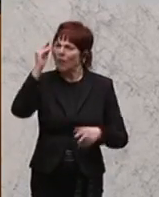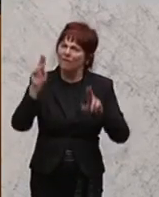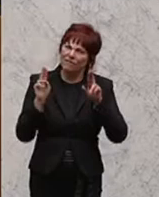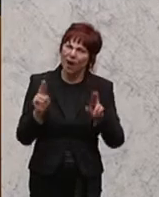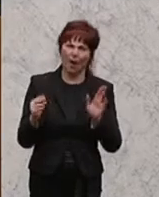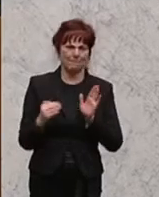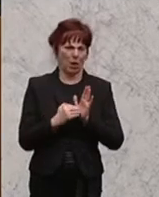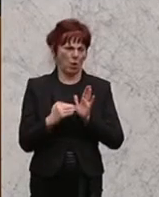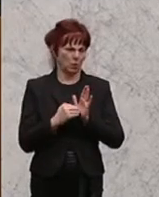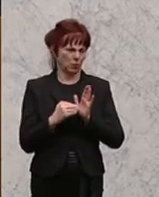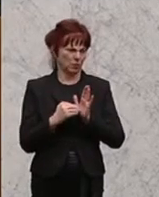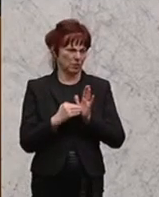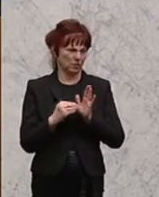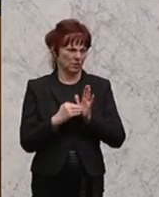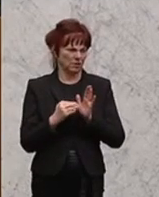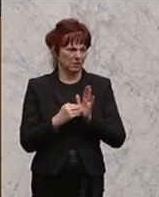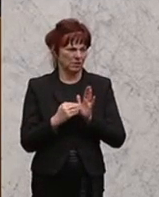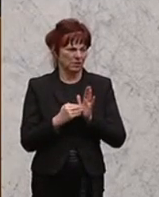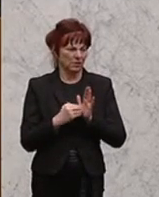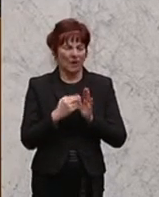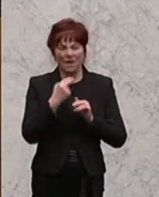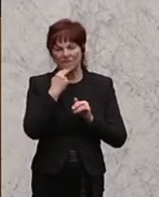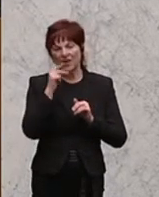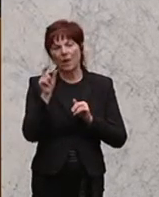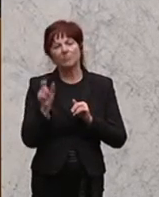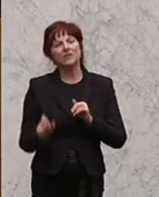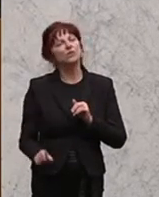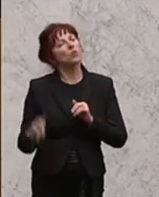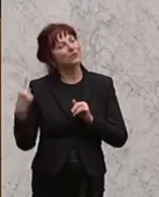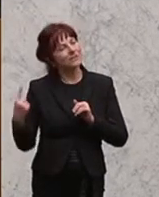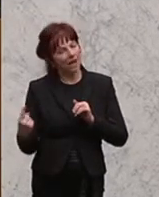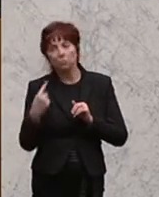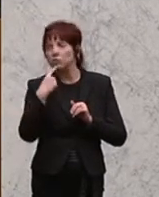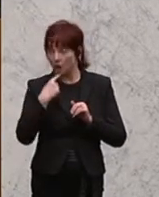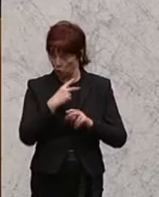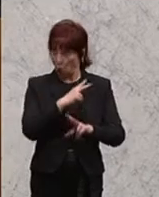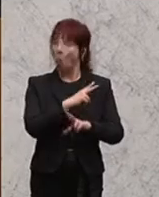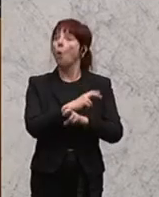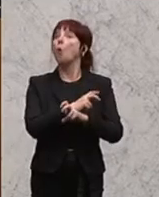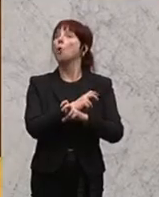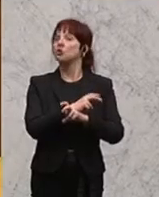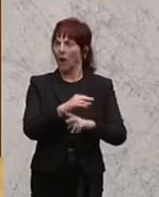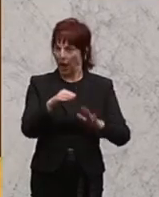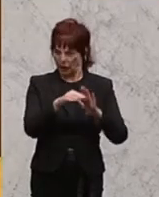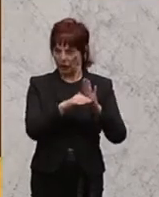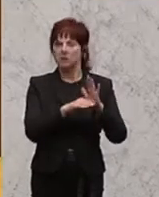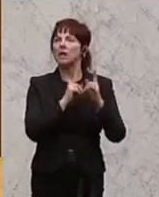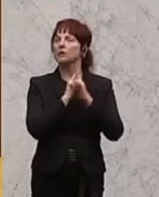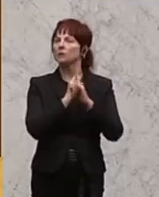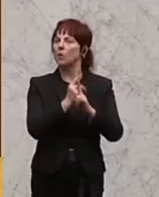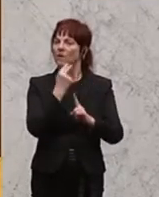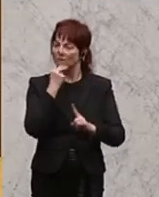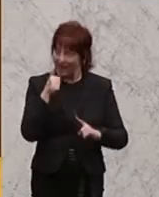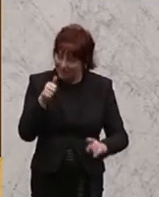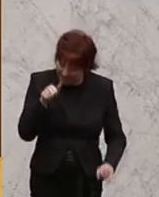man für jene, die ganz einfach sich zu unserem Staat bekennen, die sich zu unserem Rechtsbestand bekennen, dass man denen die